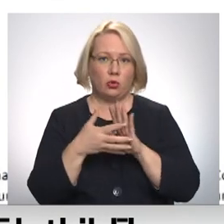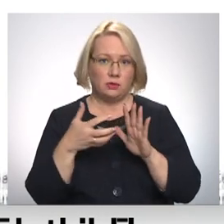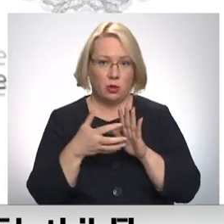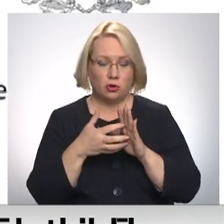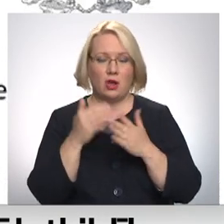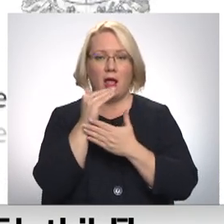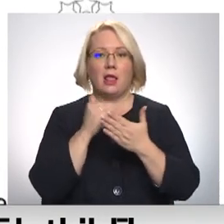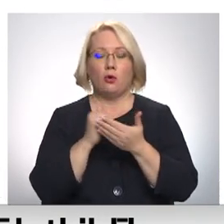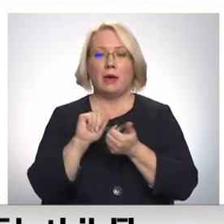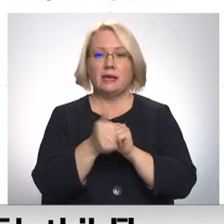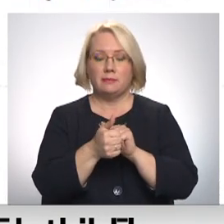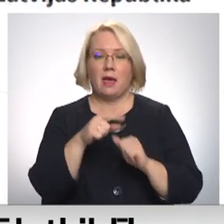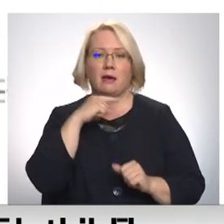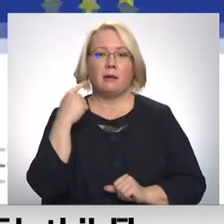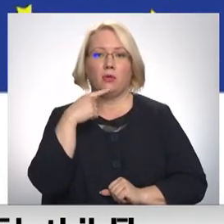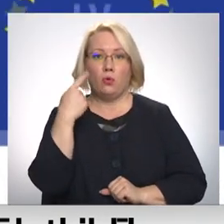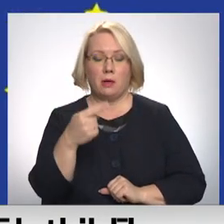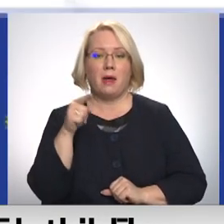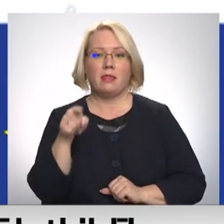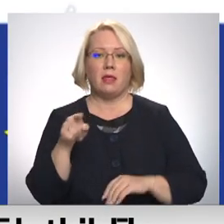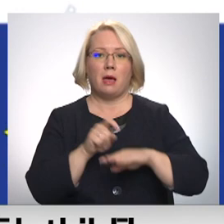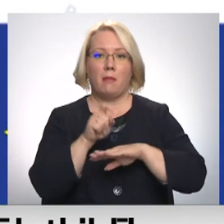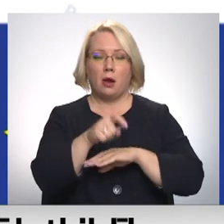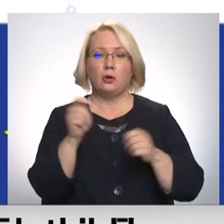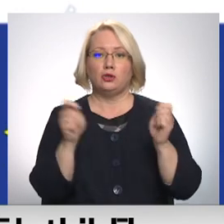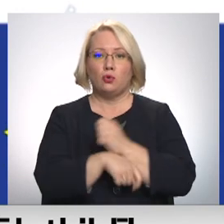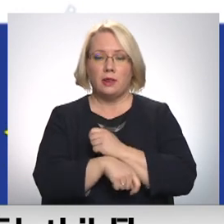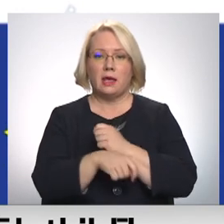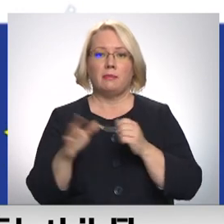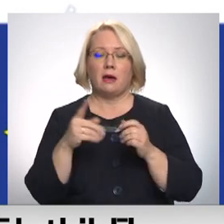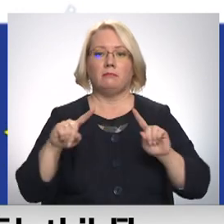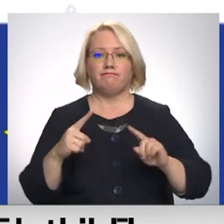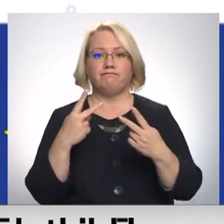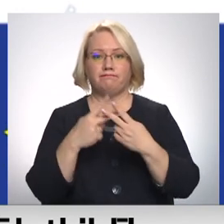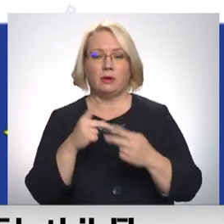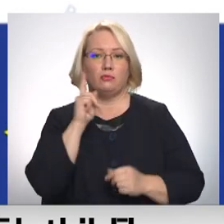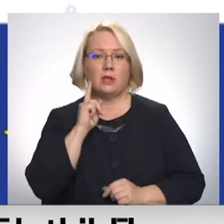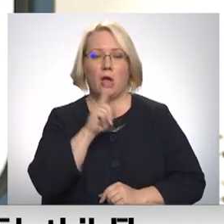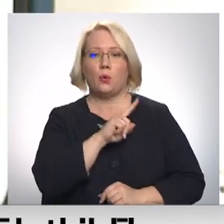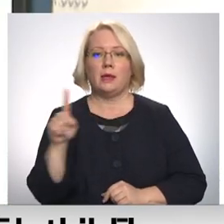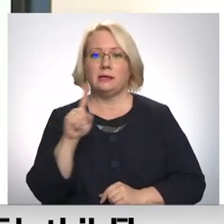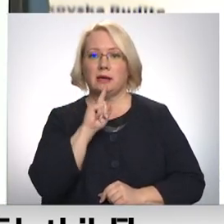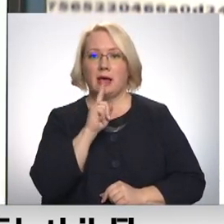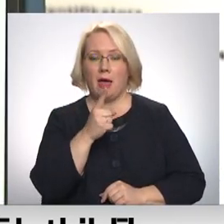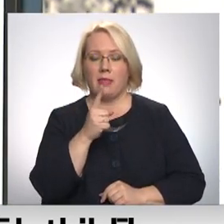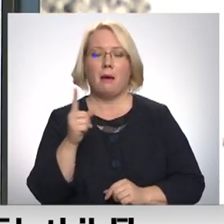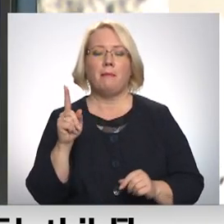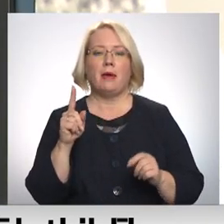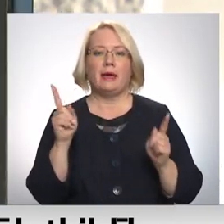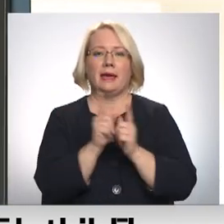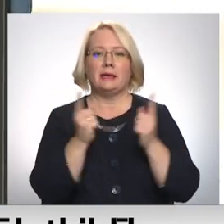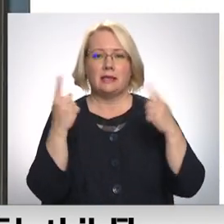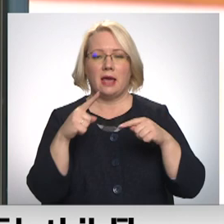Ar likumu izmaiņām iecerēts noteikti, ka par šādiem pārkāpumiem sodīs ar brīvības atņemšanu uz laiku līdz vienam gadam īslaicīgi brīvības